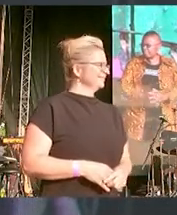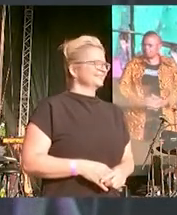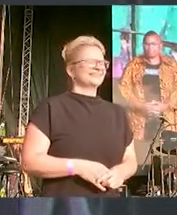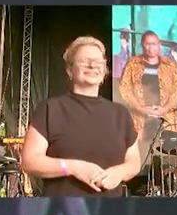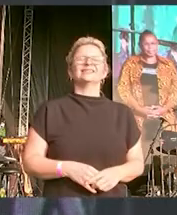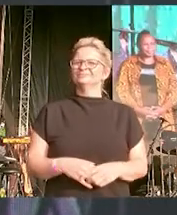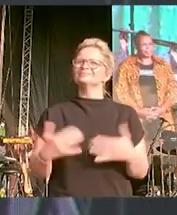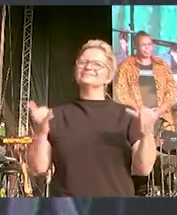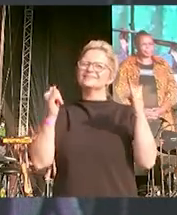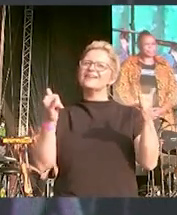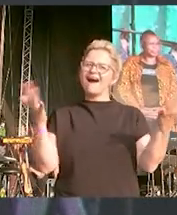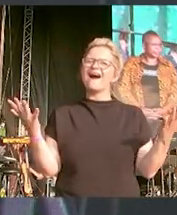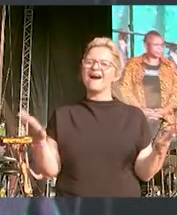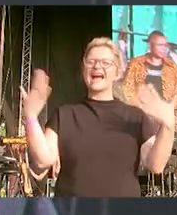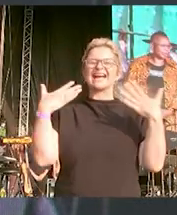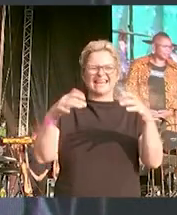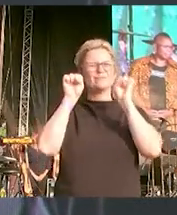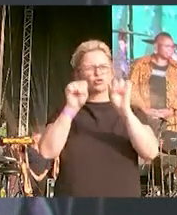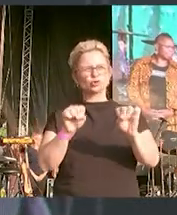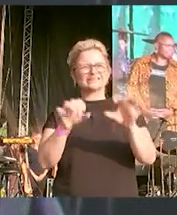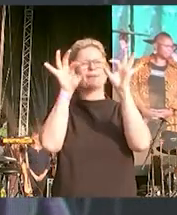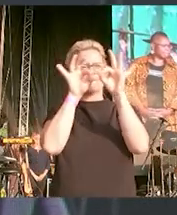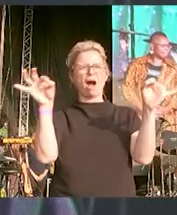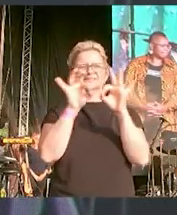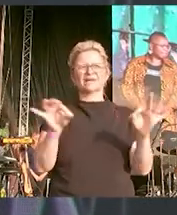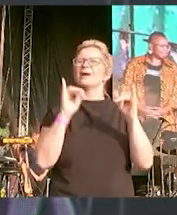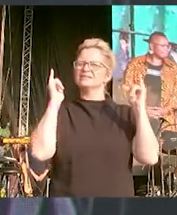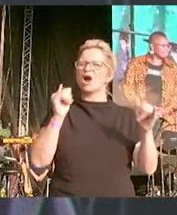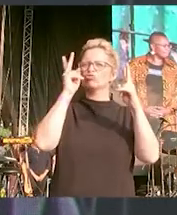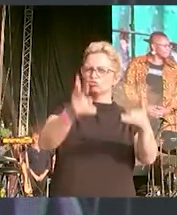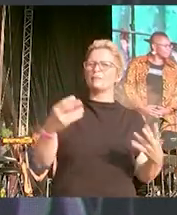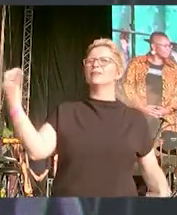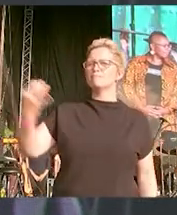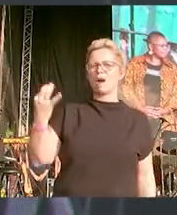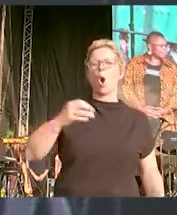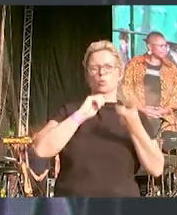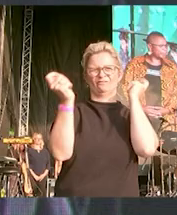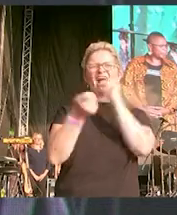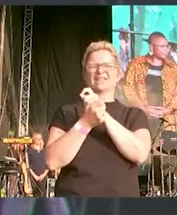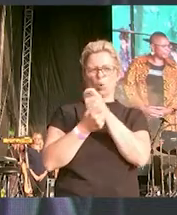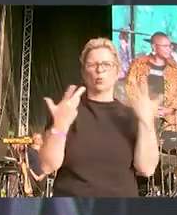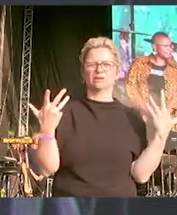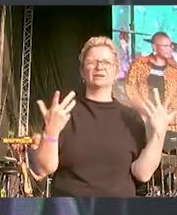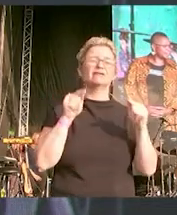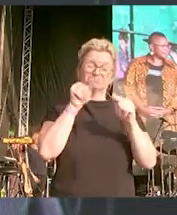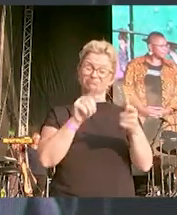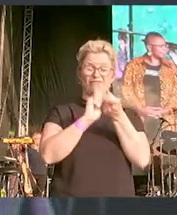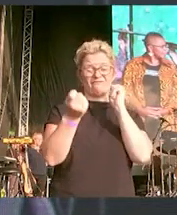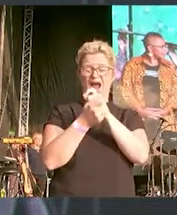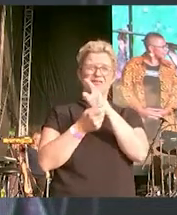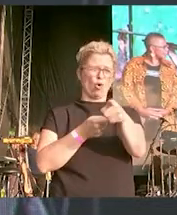Und ja, Klimaschutzmaßnahmen erfordern Veränderungen. Diese Veränderungen sind aber bei